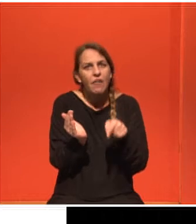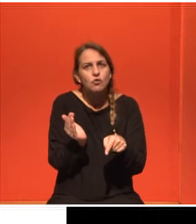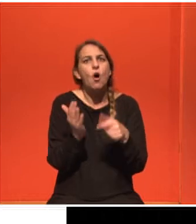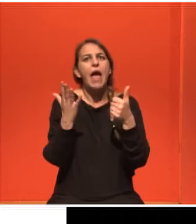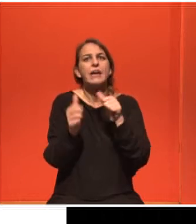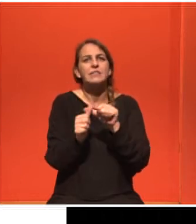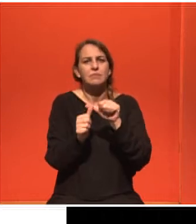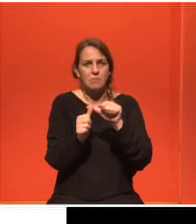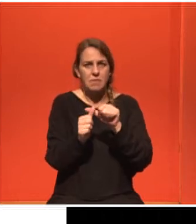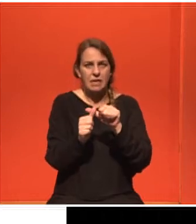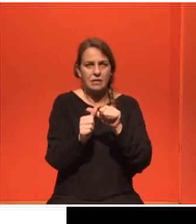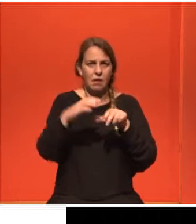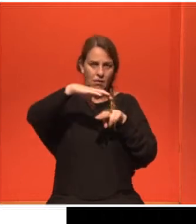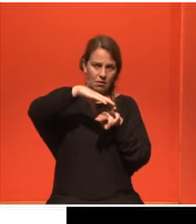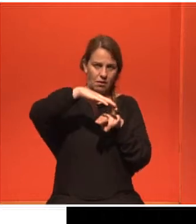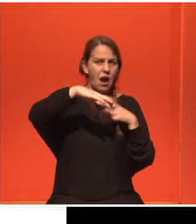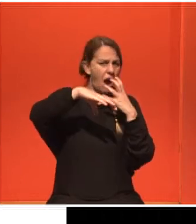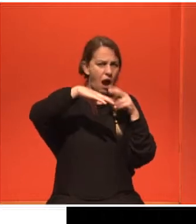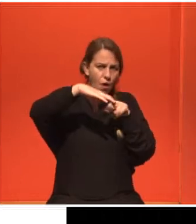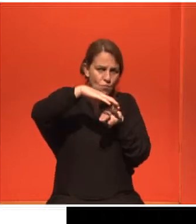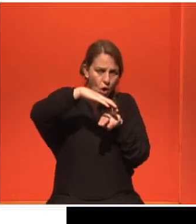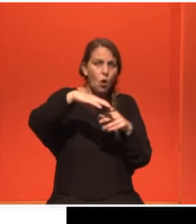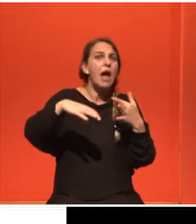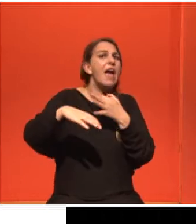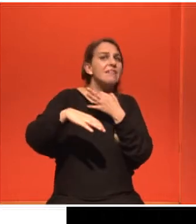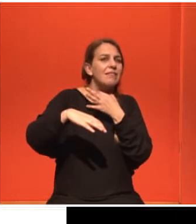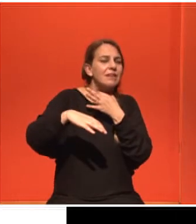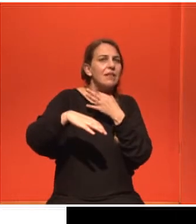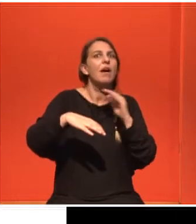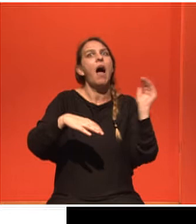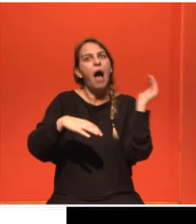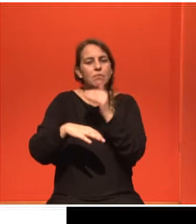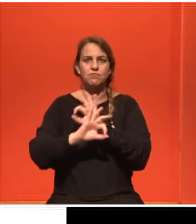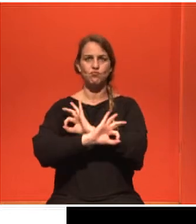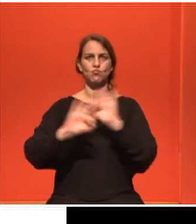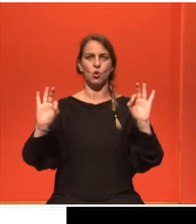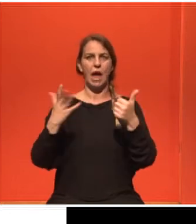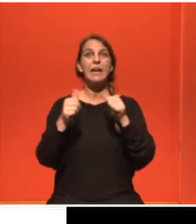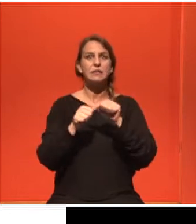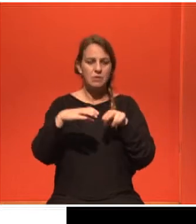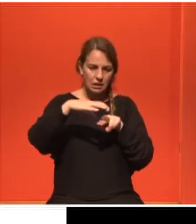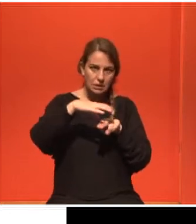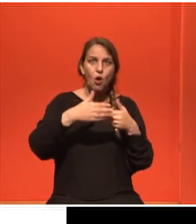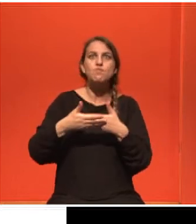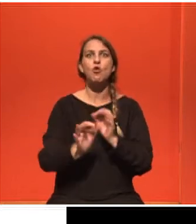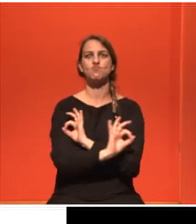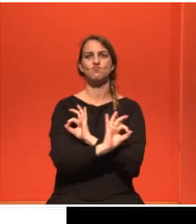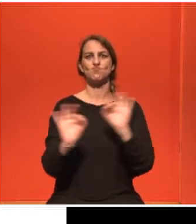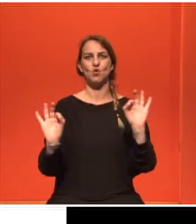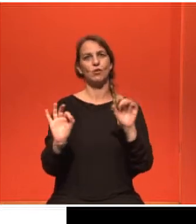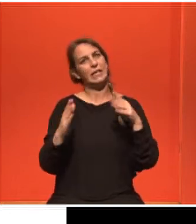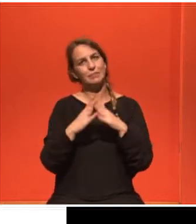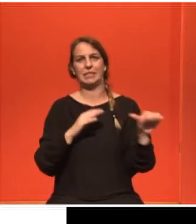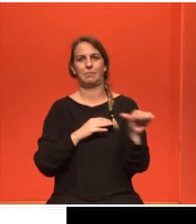της μοναδαντατικής νοσηλείας. Το έχει πάρει σπίτι και η ίδια είναι καλά και ελεύθερη νόσου. Και η δεύτερη περίπτωση αφορά μια